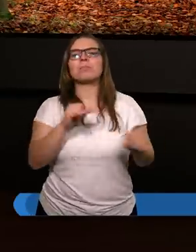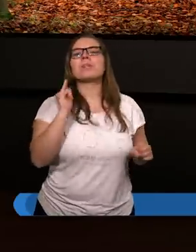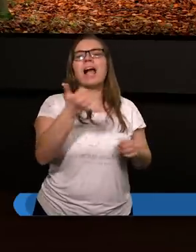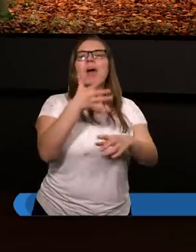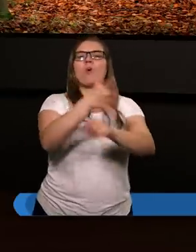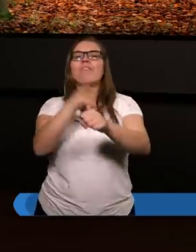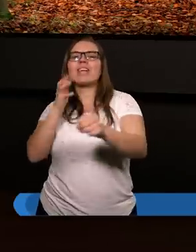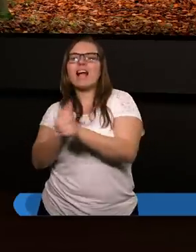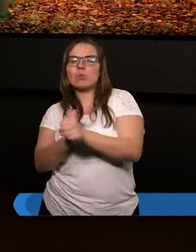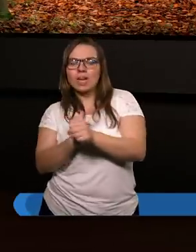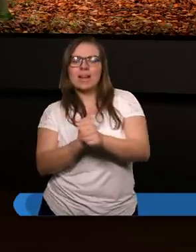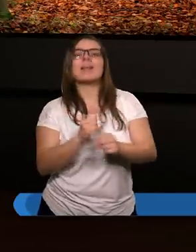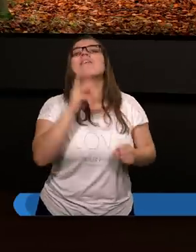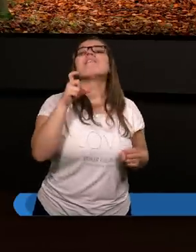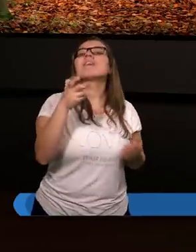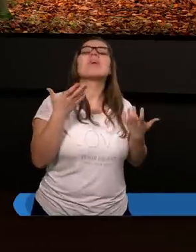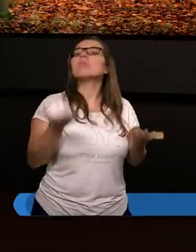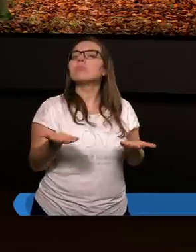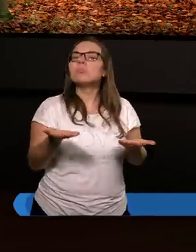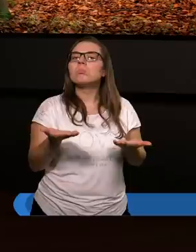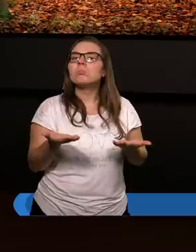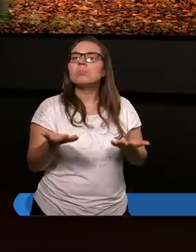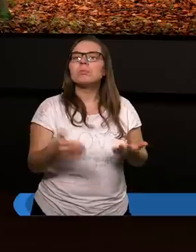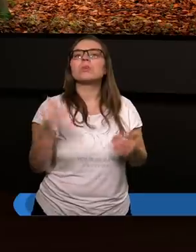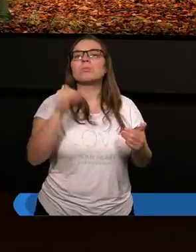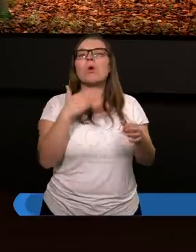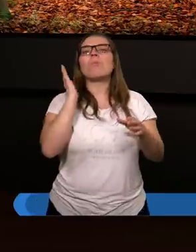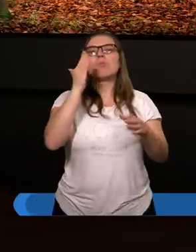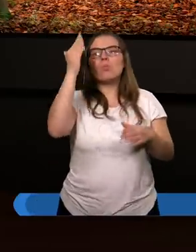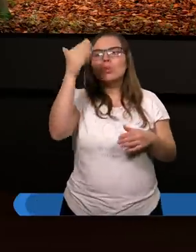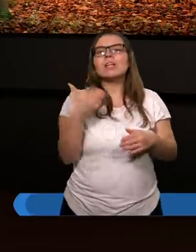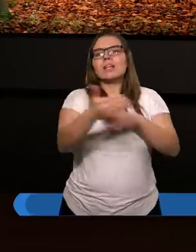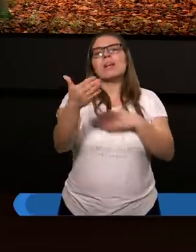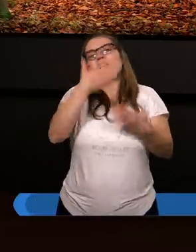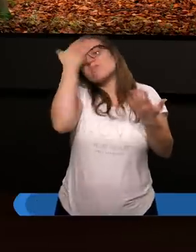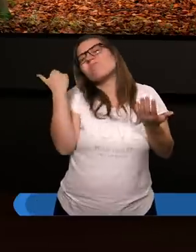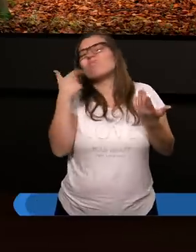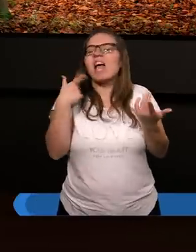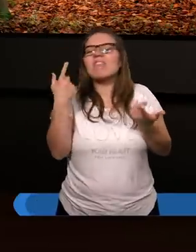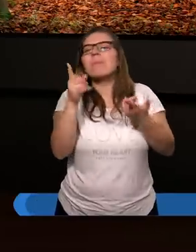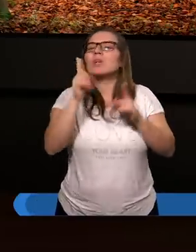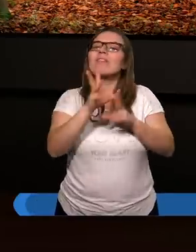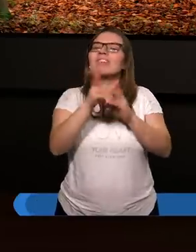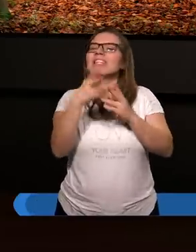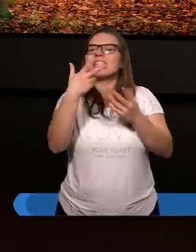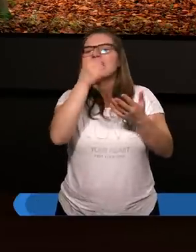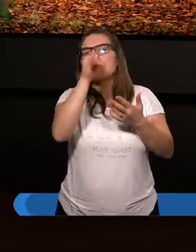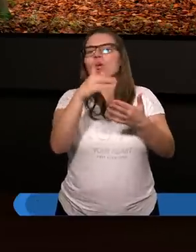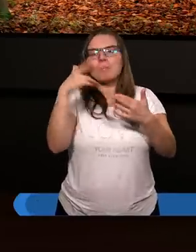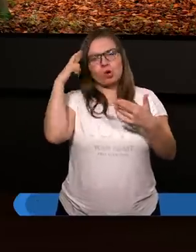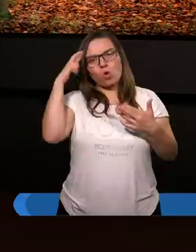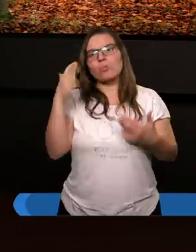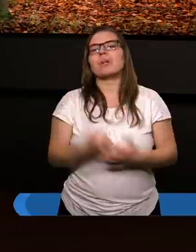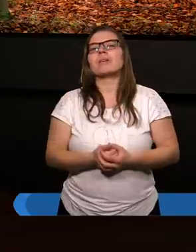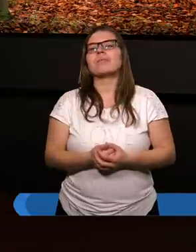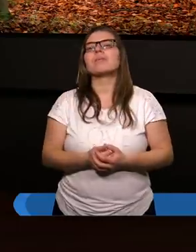więzień, więc już może później kiedyś był, tego nie wiemy. dobrze, że